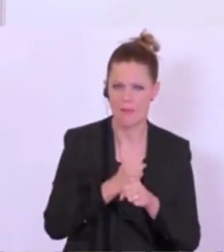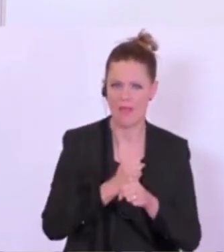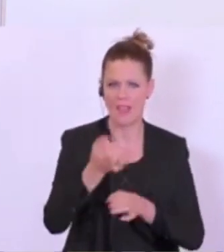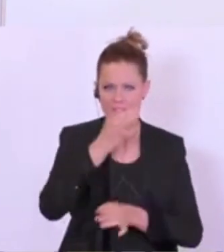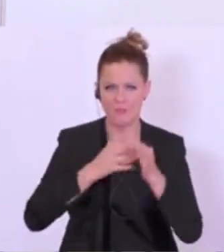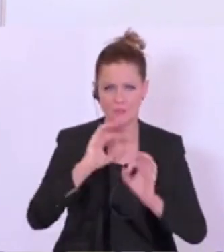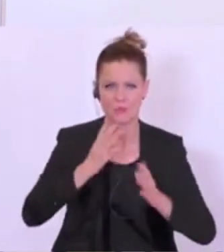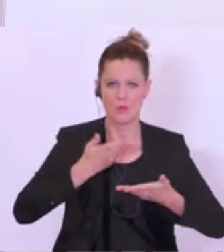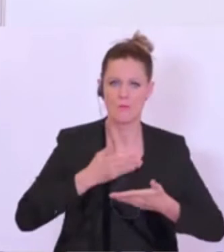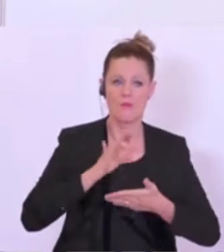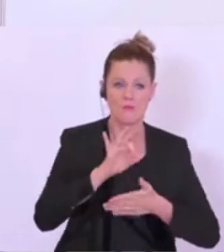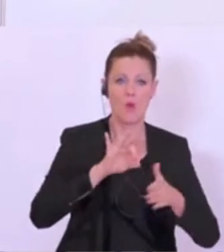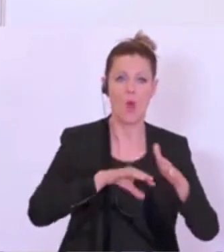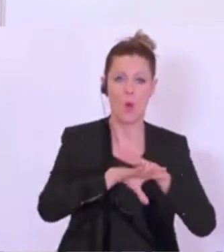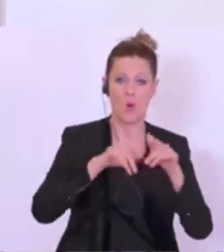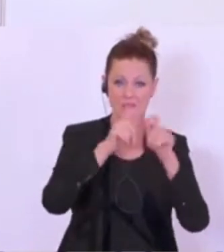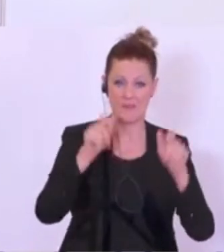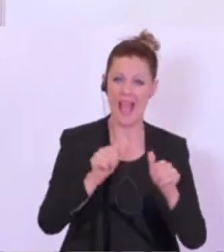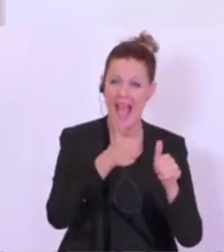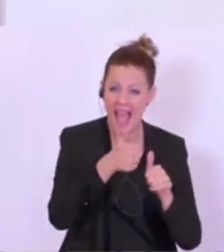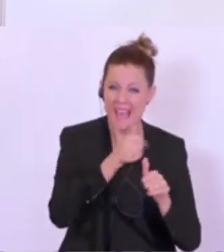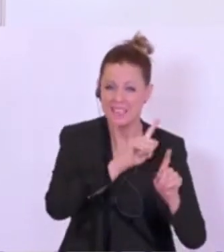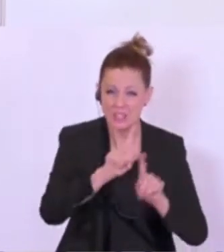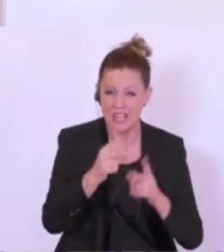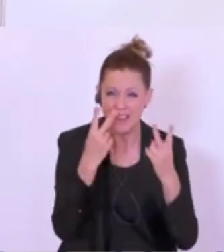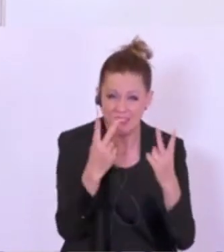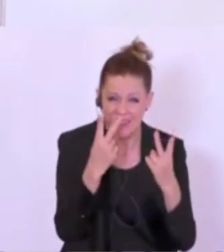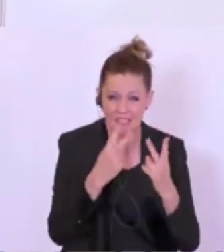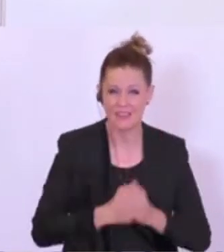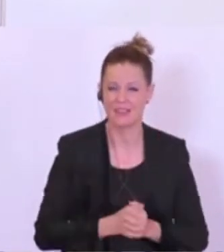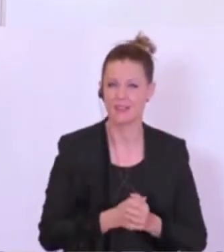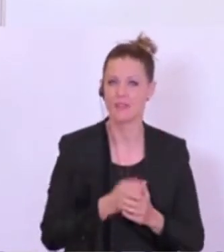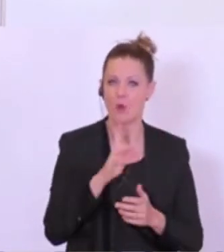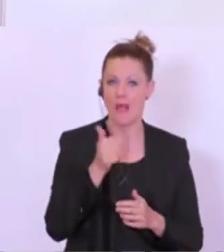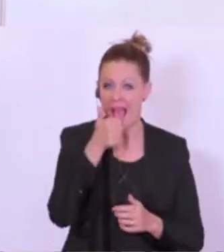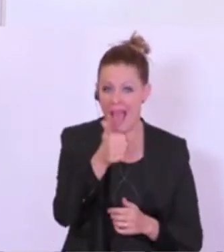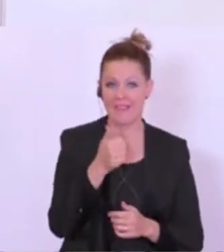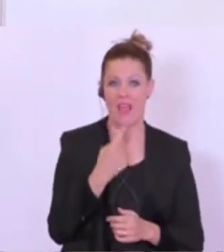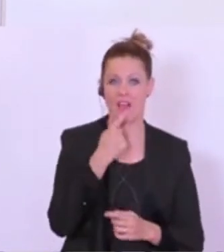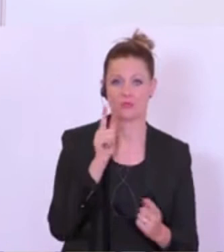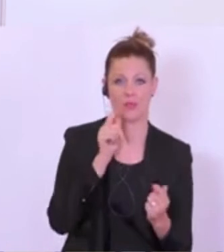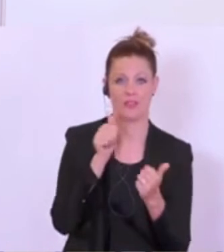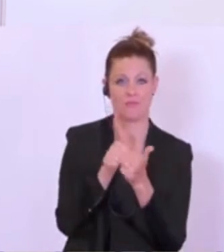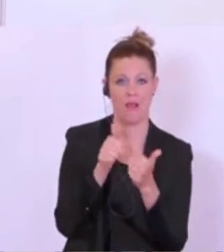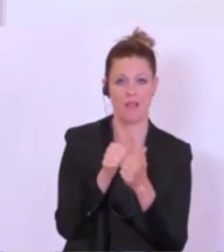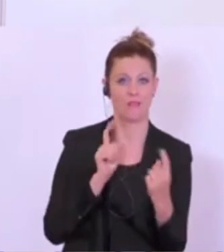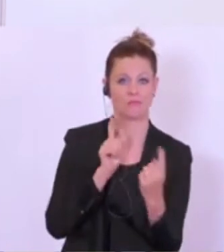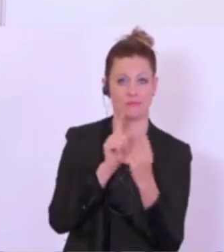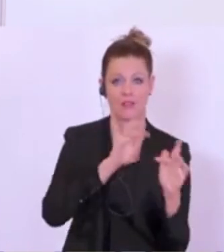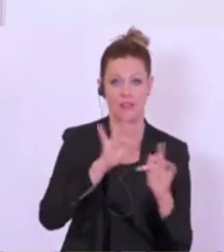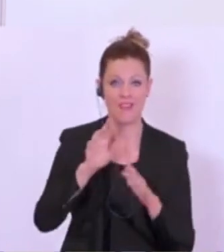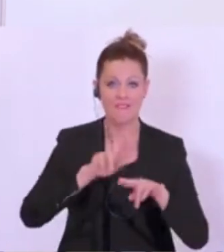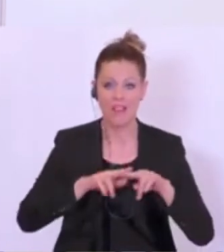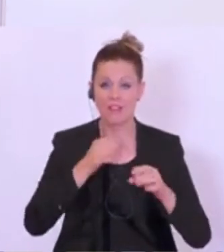Unternehmen, möglichst an einer Stelle, wenn das möglich ist, um eben einen Ansprechpartner, eine Ansprechpartnerin zu haben für